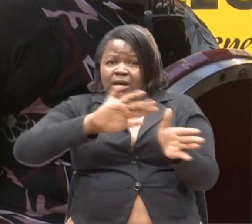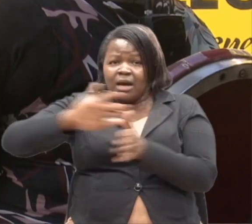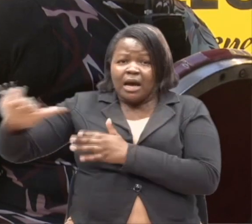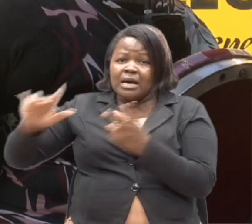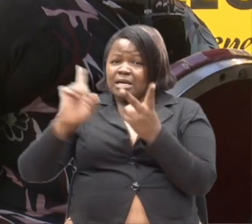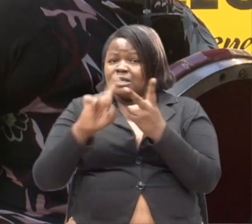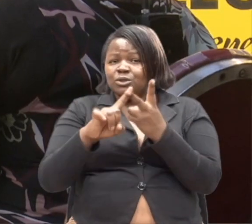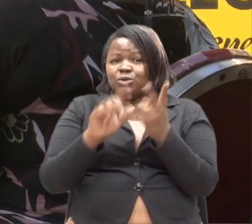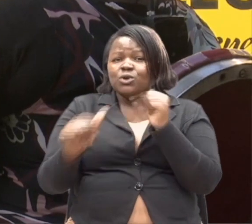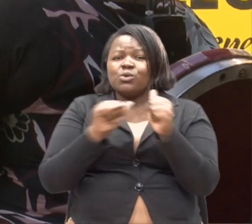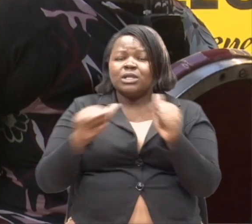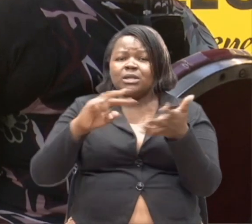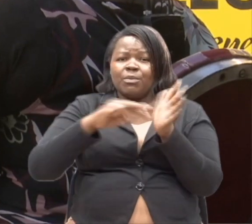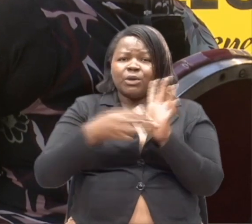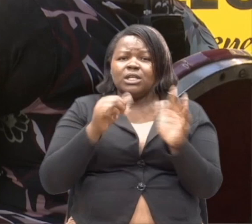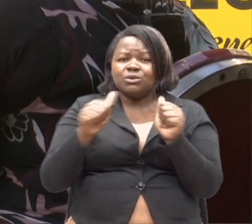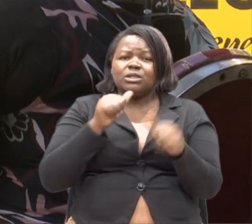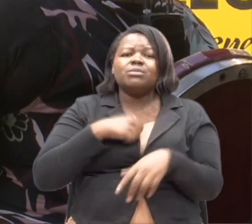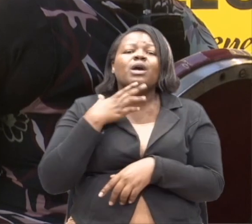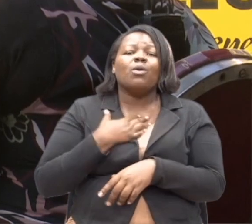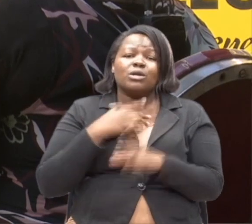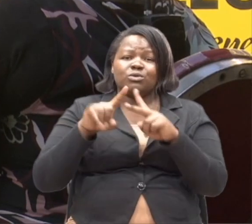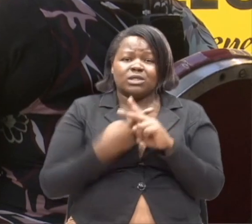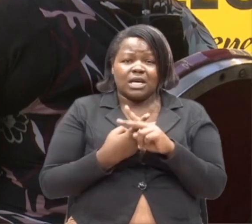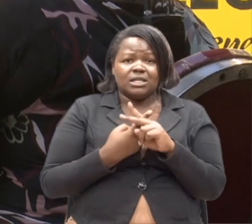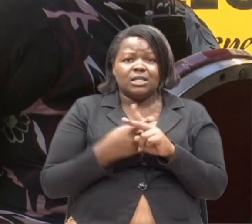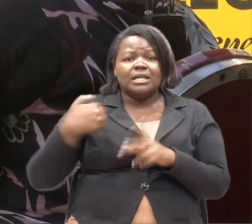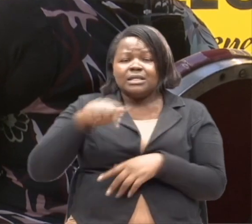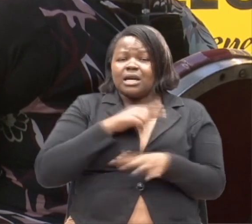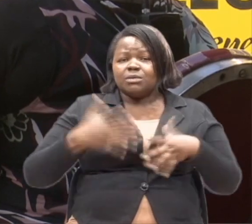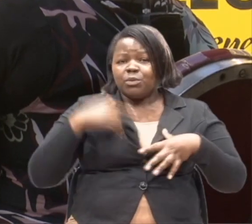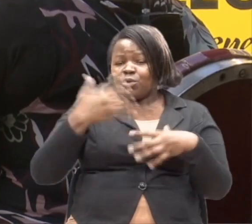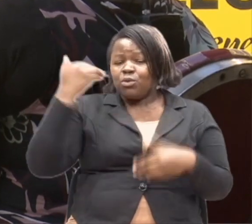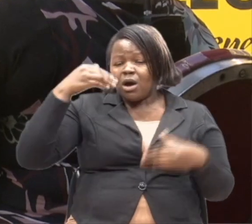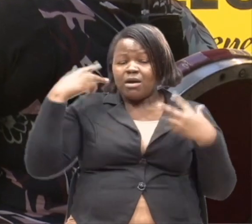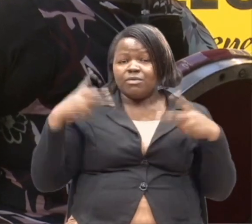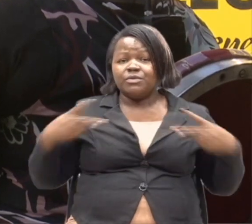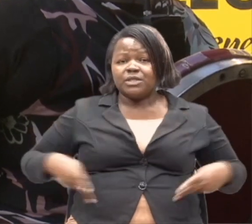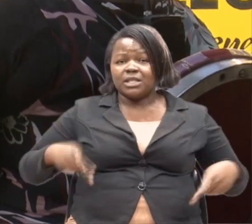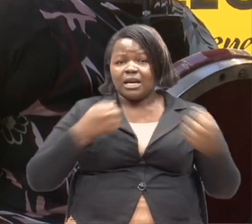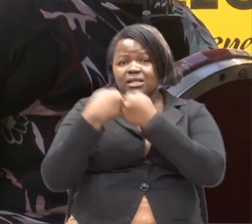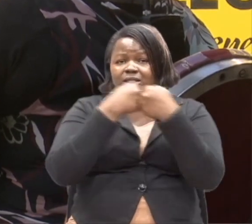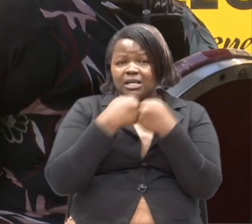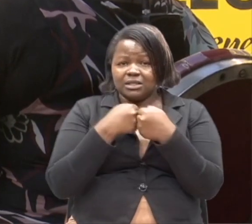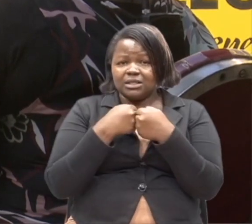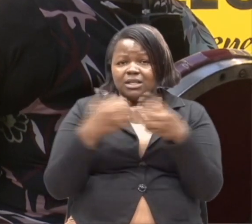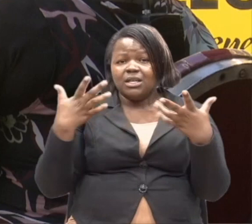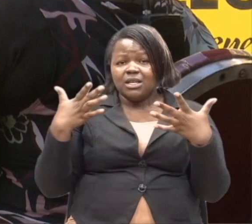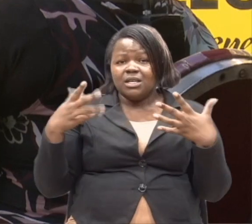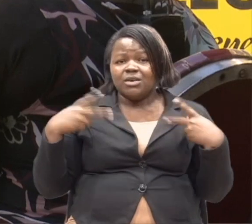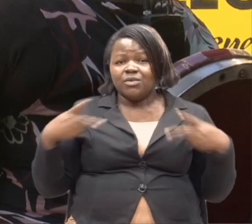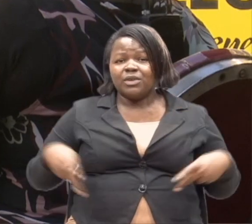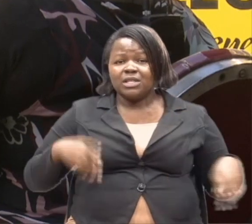ambao natarajia kuwa nao. Ni muradi ya watu kama sisi ambao we are physically challenged. Na tumesema we